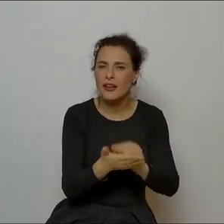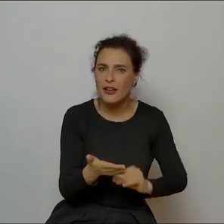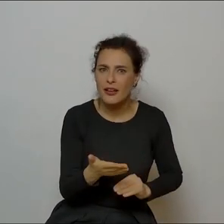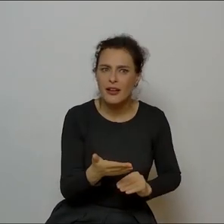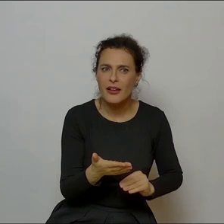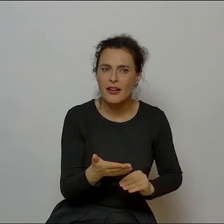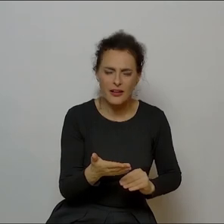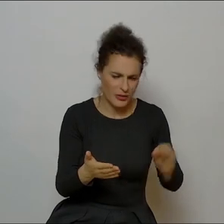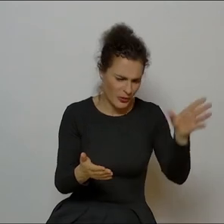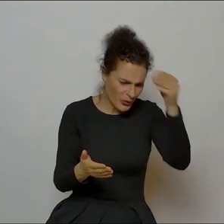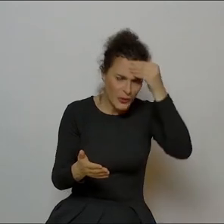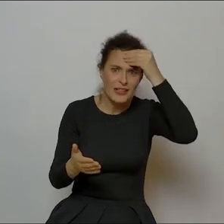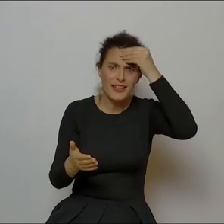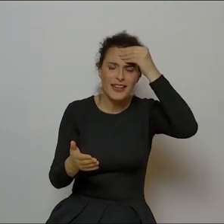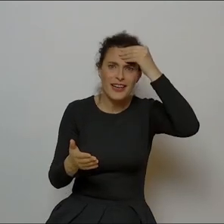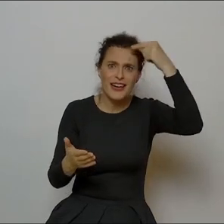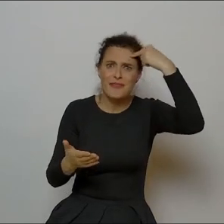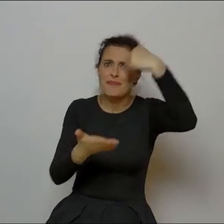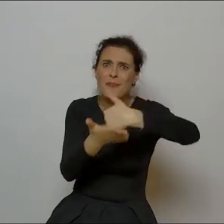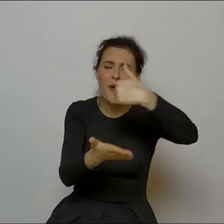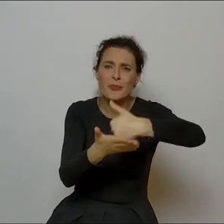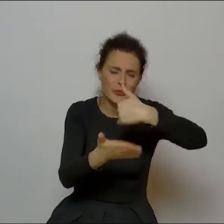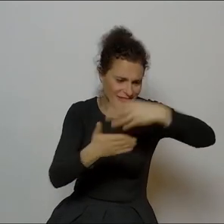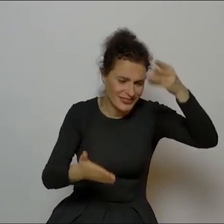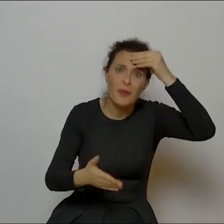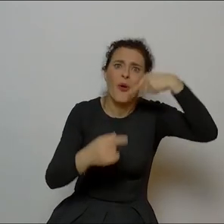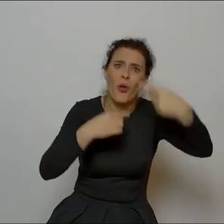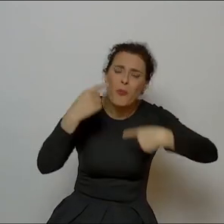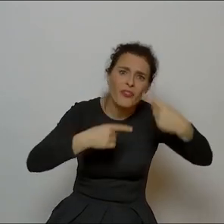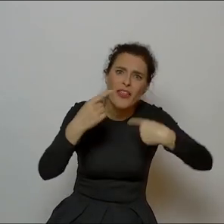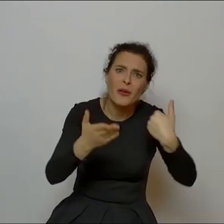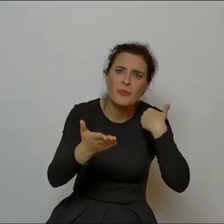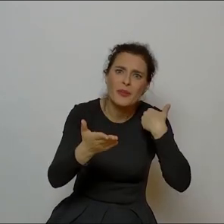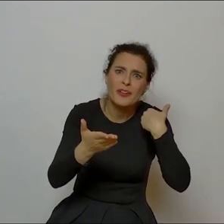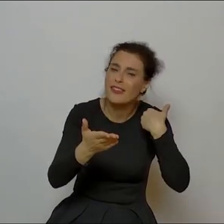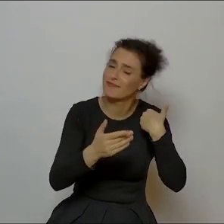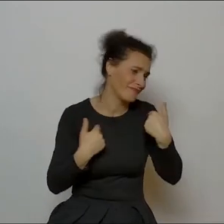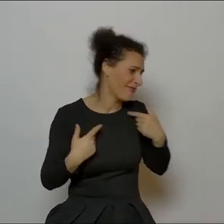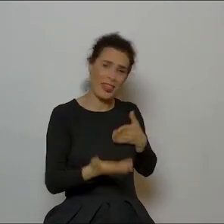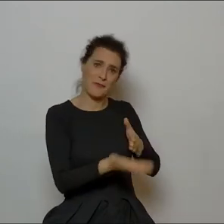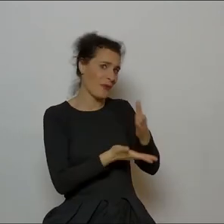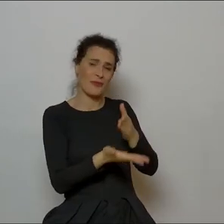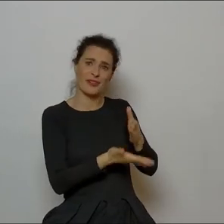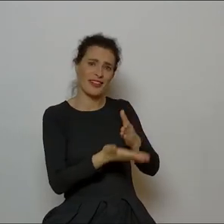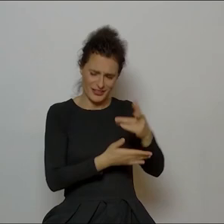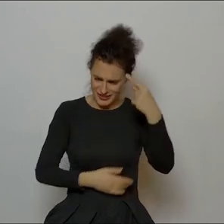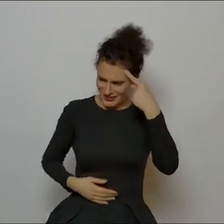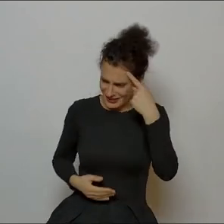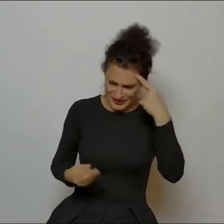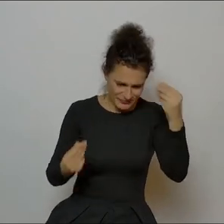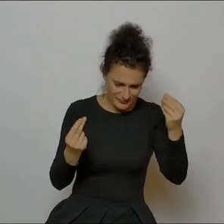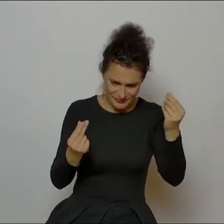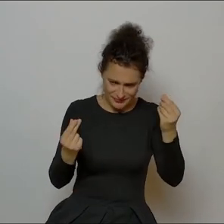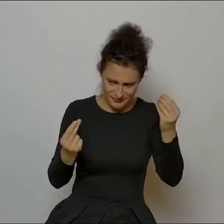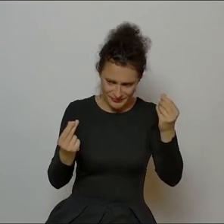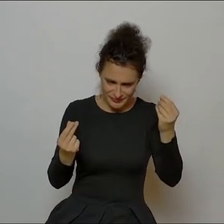ojej, ale mam teraz czarną dziurę, pomożesz mi? Bo to on o tym opowiadał. Nie pomogę, nie pomogę. Dobrze, nie,